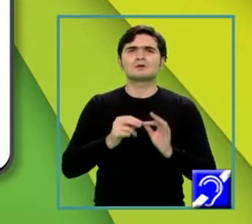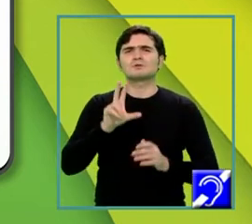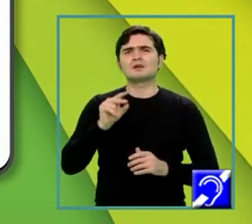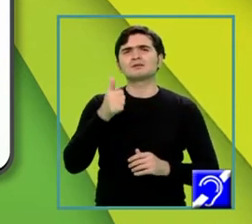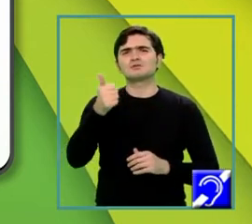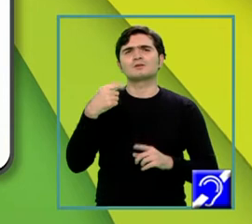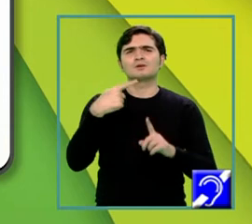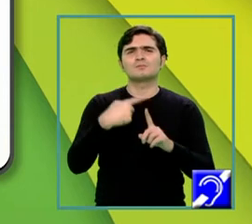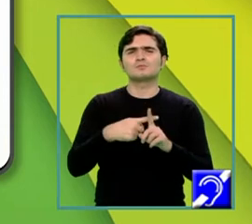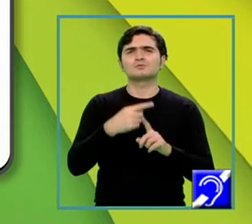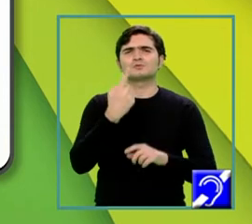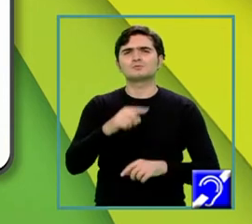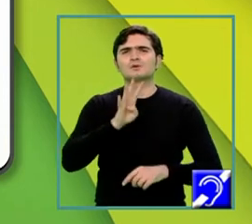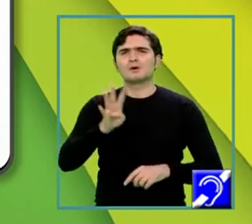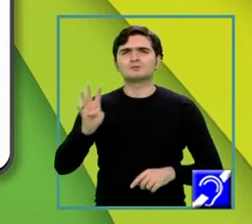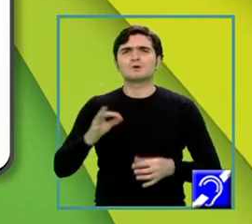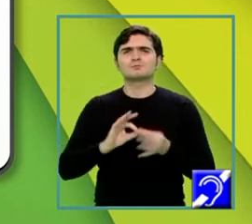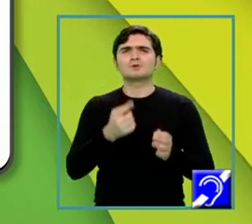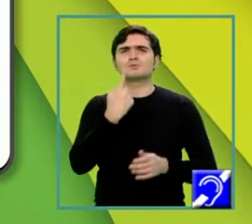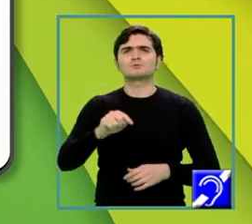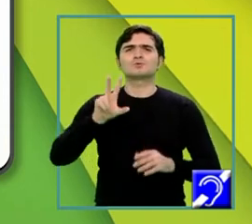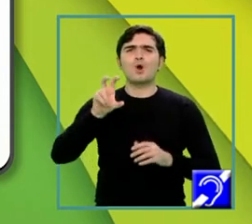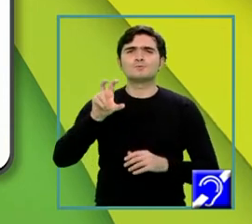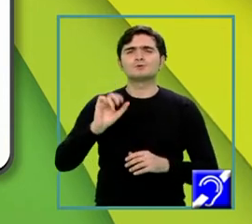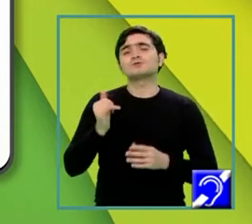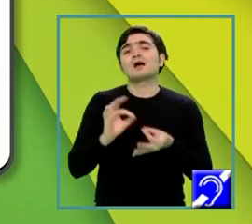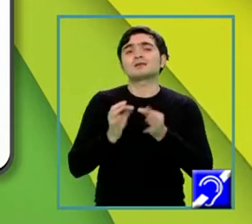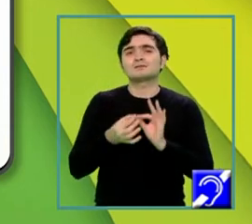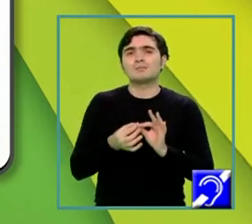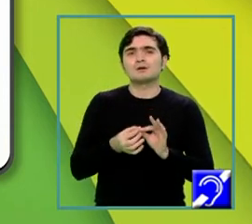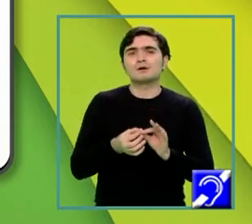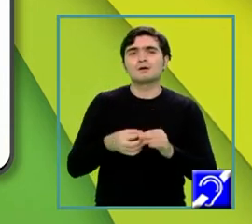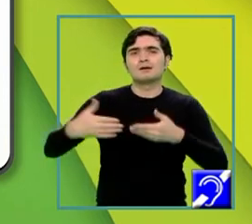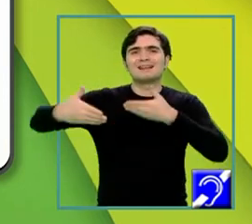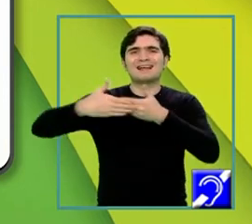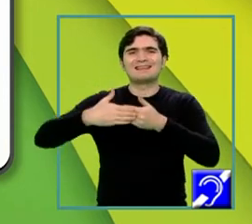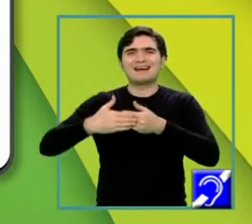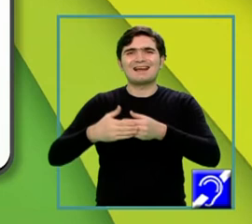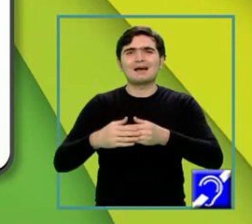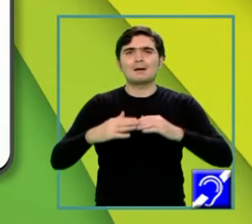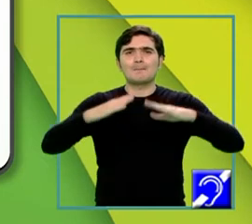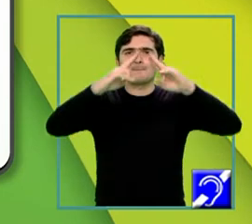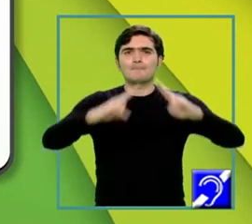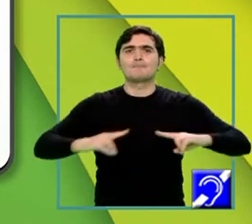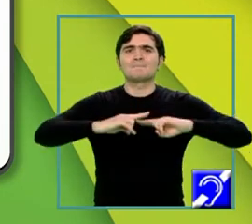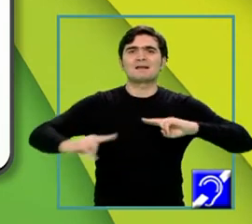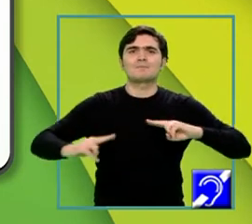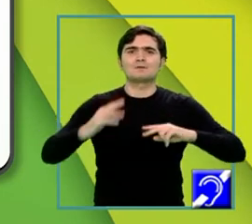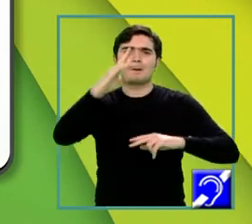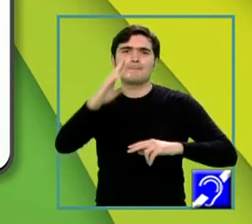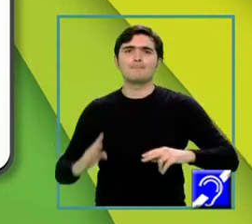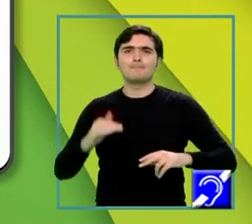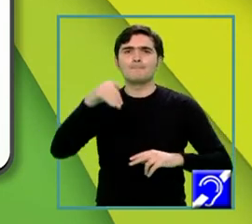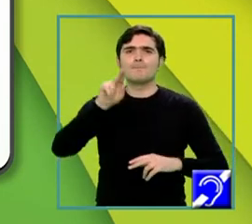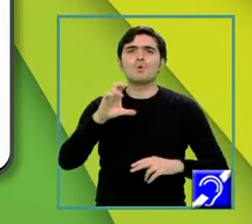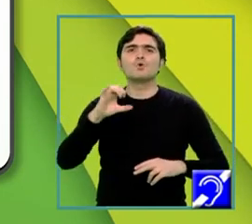144, adică 180. Și atunci, muchia, da, muchia laterală a piramidei hexagonal regulate, M mic,